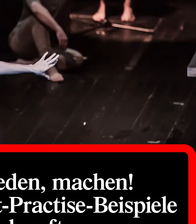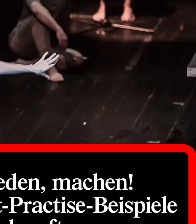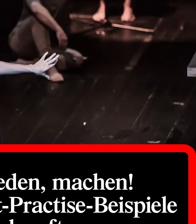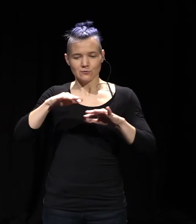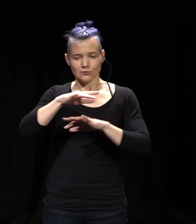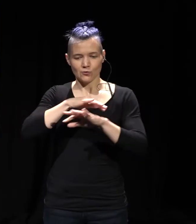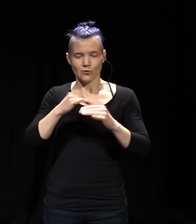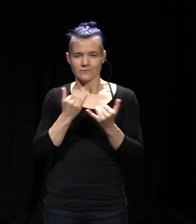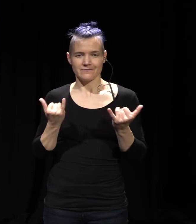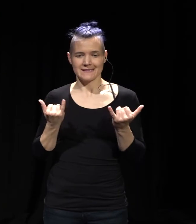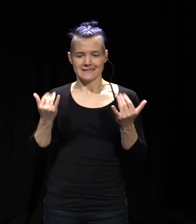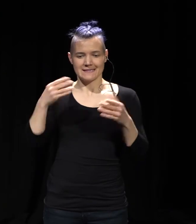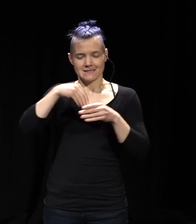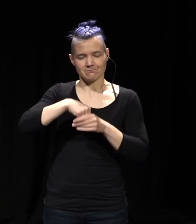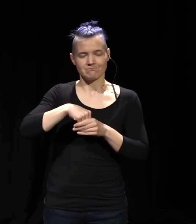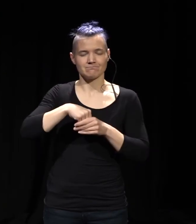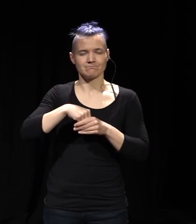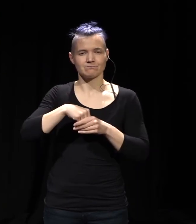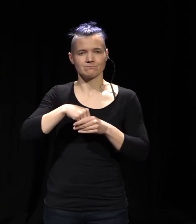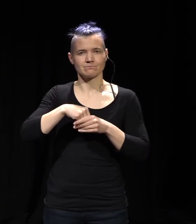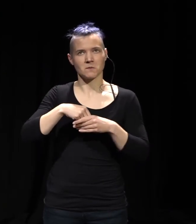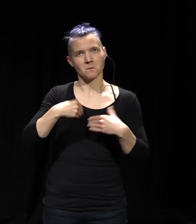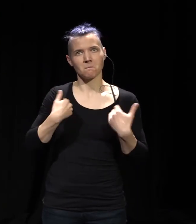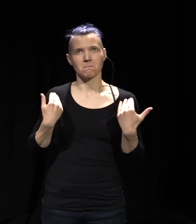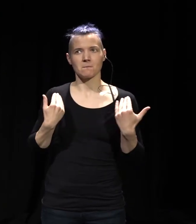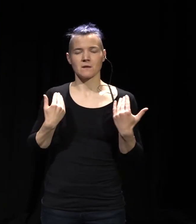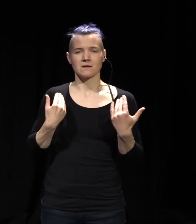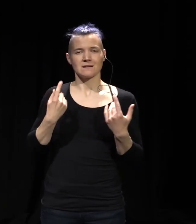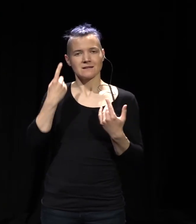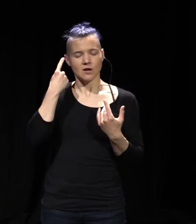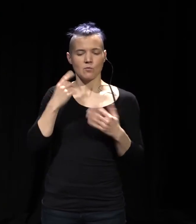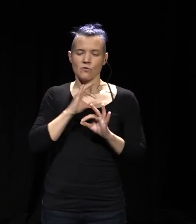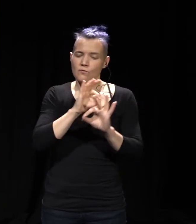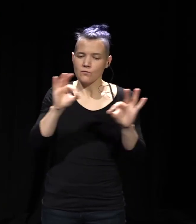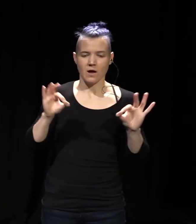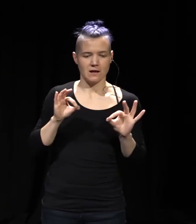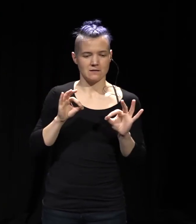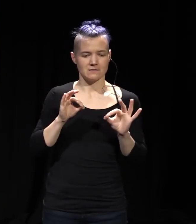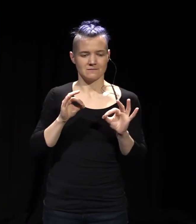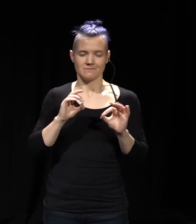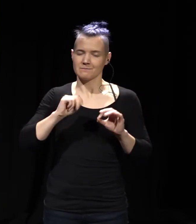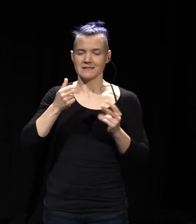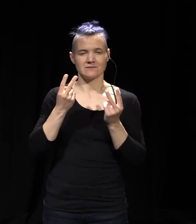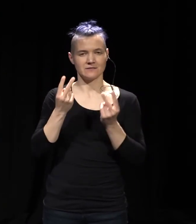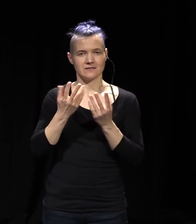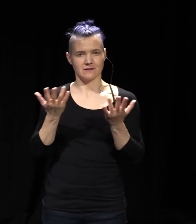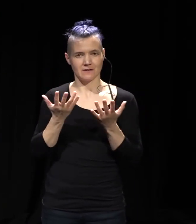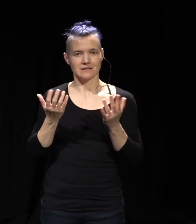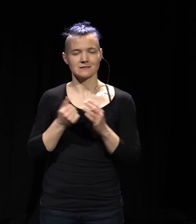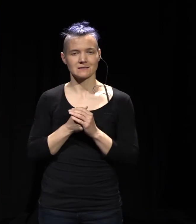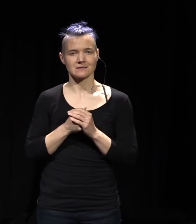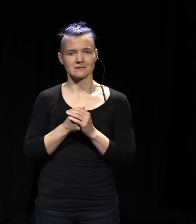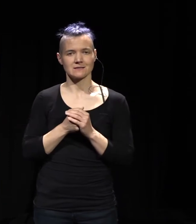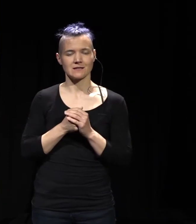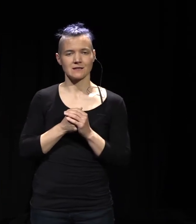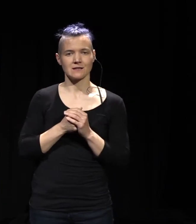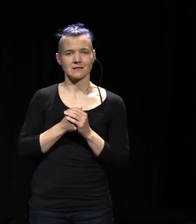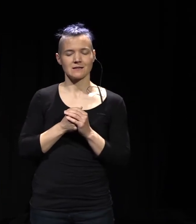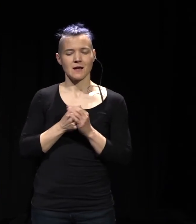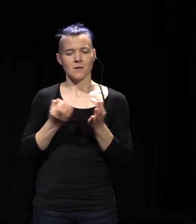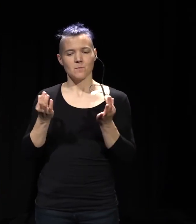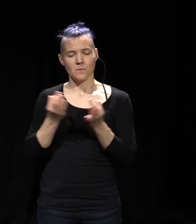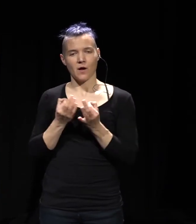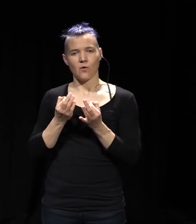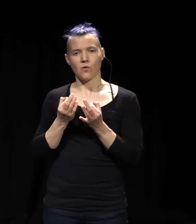Ich glaube, das Wichtigste bei unserer aller Arbeit ist, dass wirklich SelbstvertreterInnen